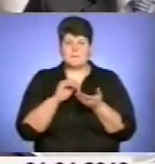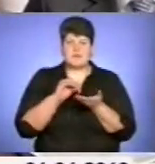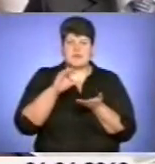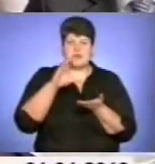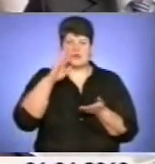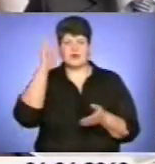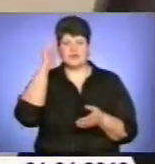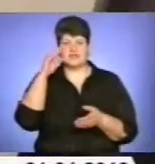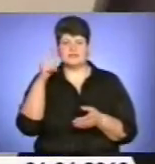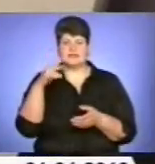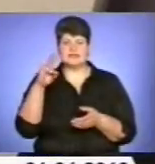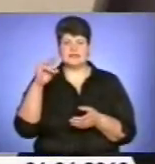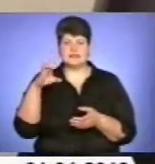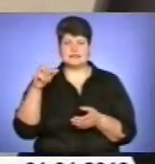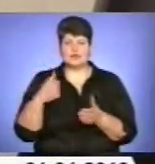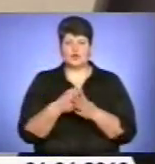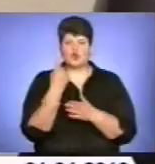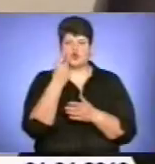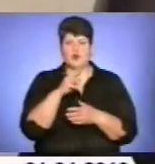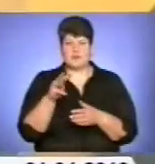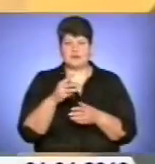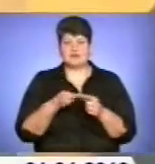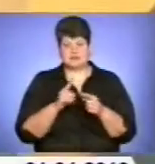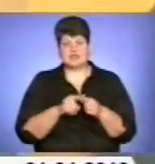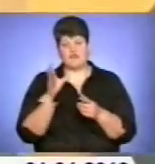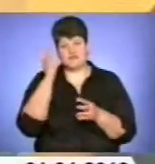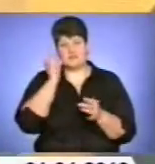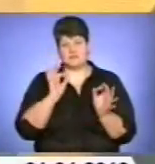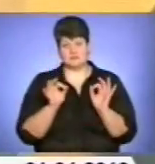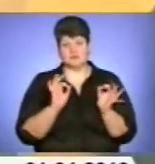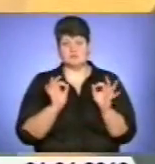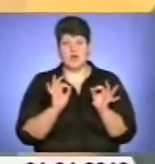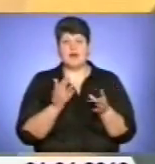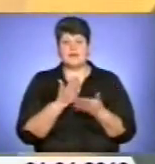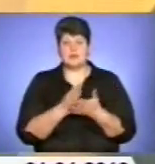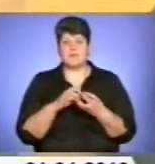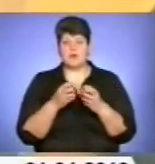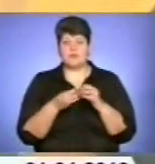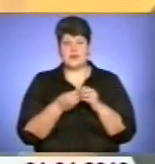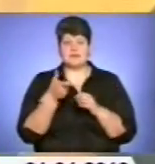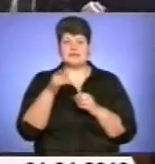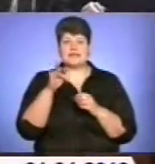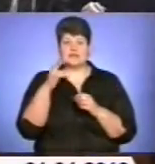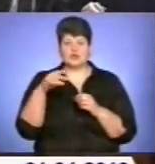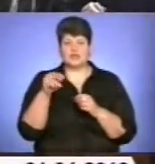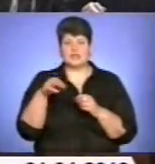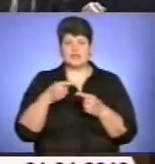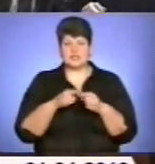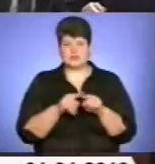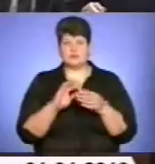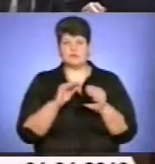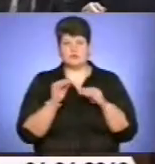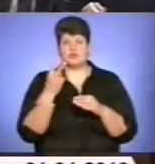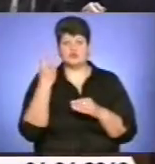води на Дністрі до одного метра, хоча це вважається нормальним. Проте є проблеми з гідротехнічними спорудами двох водосховищ